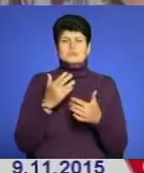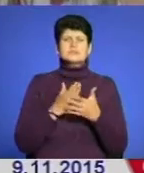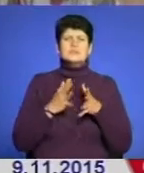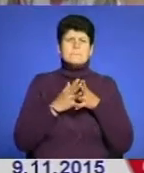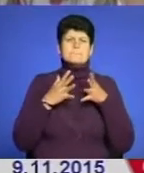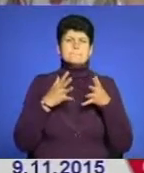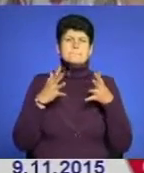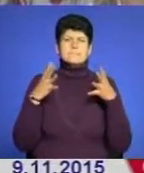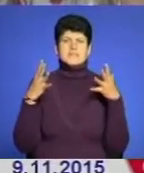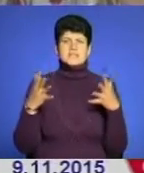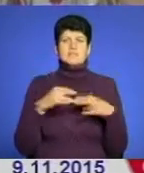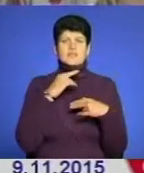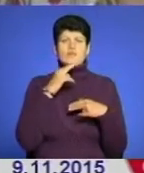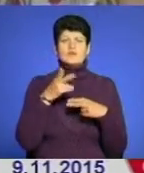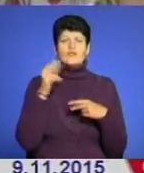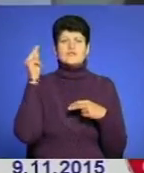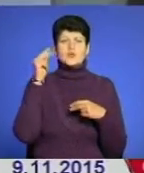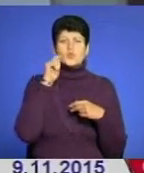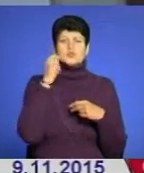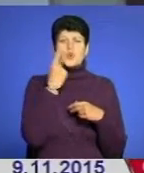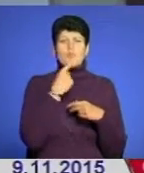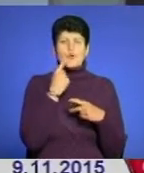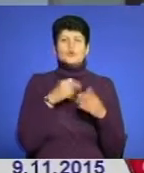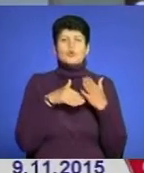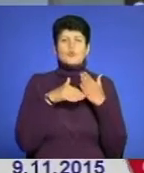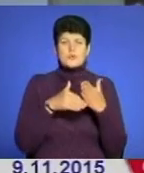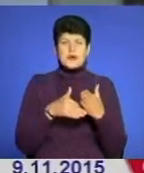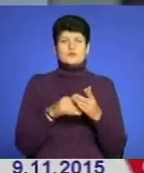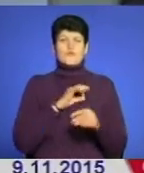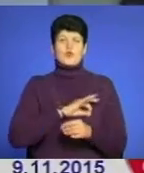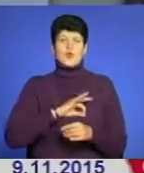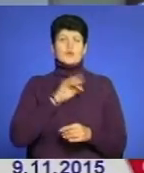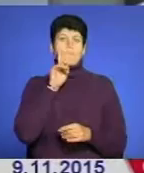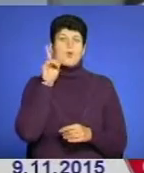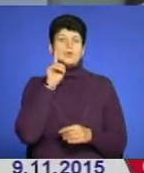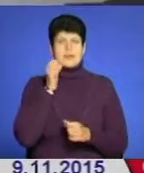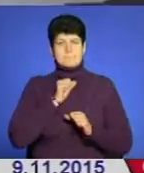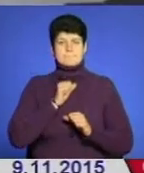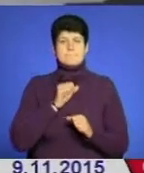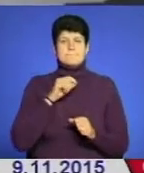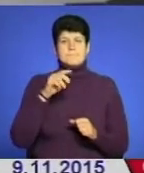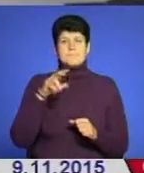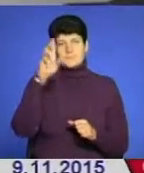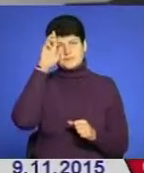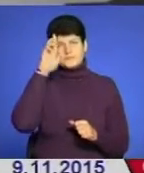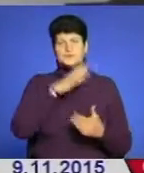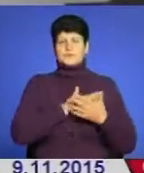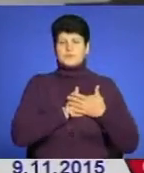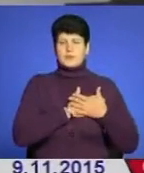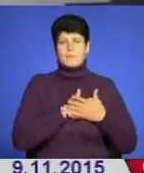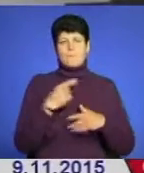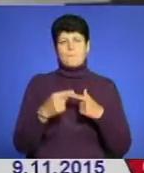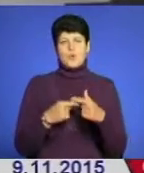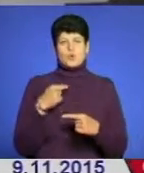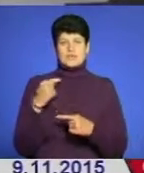увагу до вивчення української мови і допомагають плекати свідоме патріотичне молоде покоління. Такі конкурси і такі свята